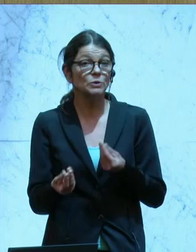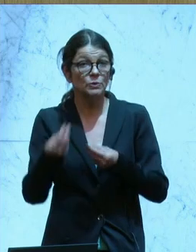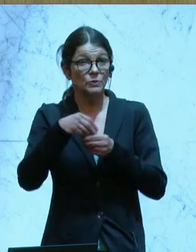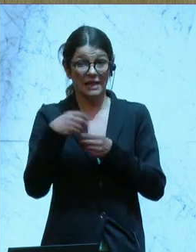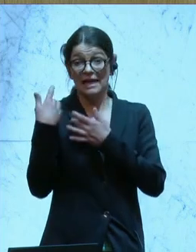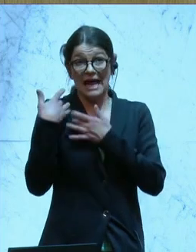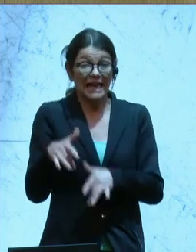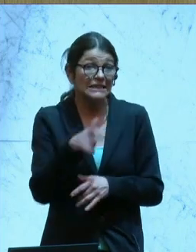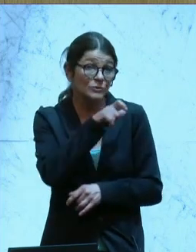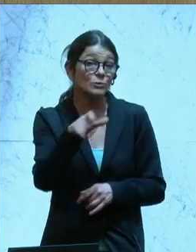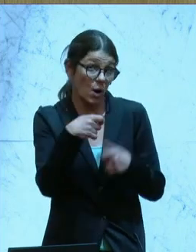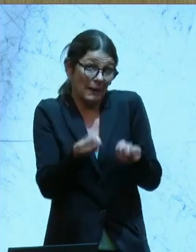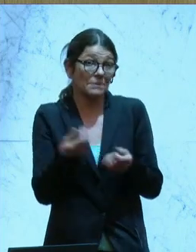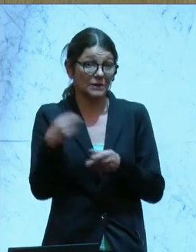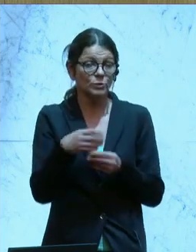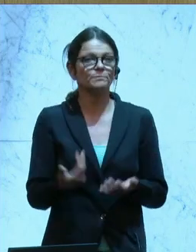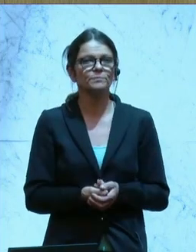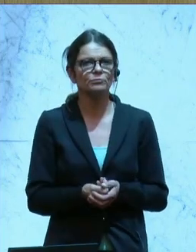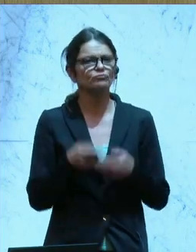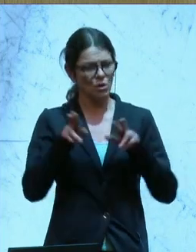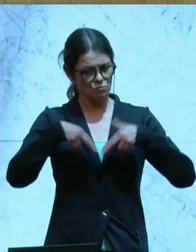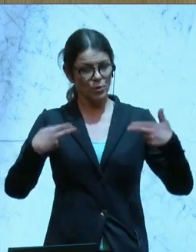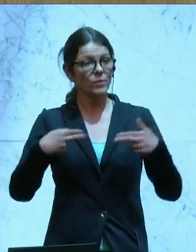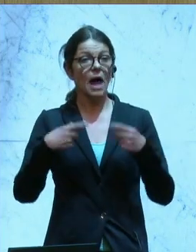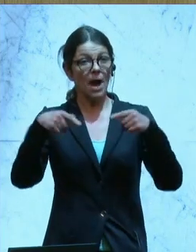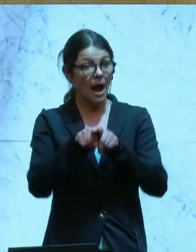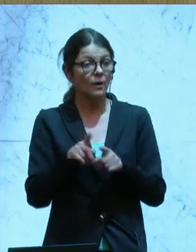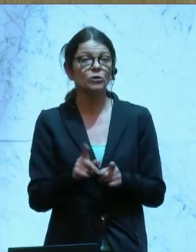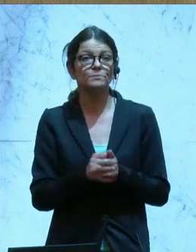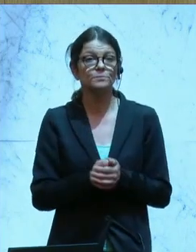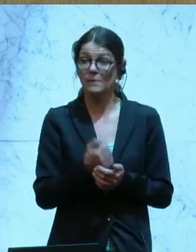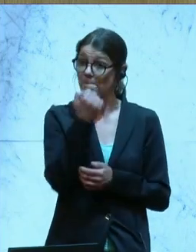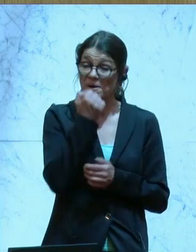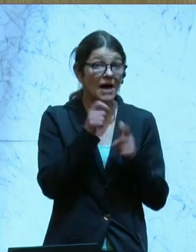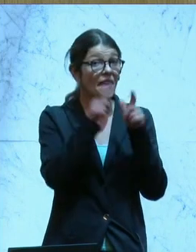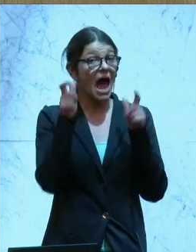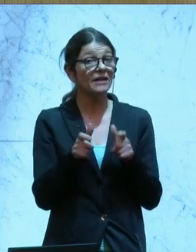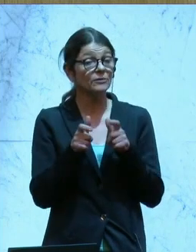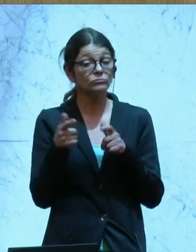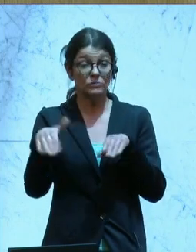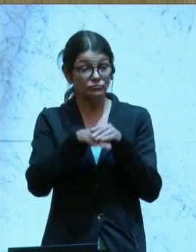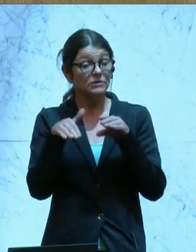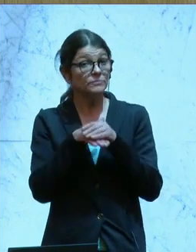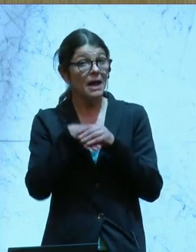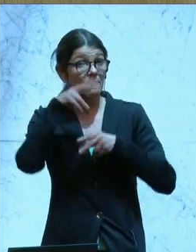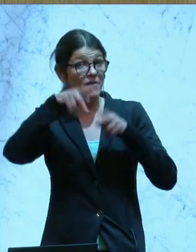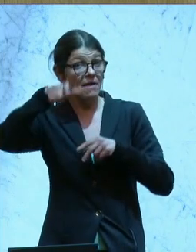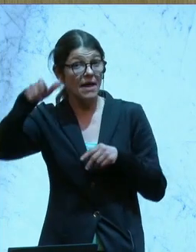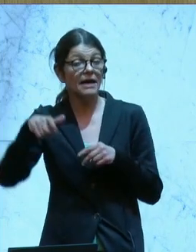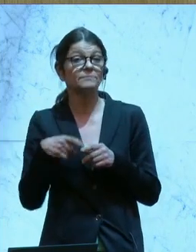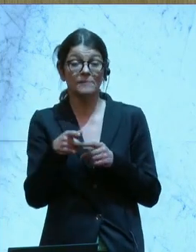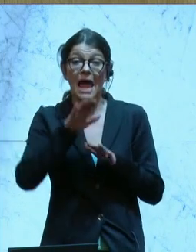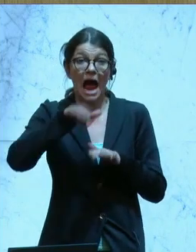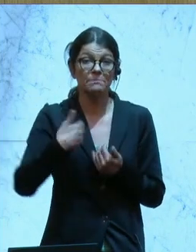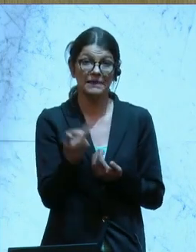Entlastungswoche gibt, auf die beim Bund oder auch in privaten Einrichtungen beschäftigen Pflegekräfte ab